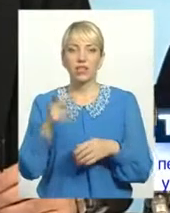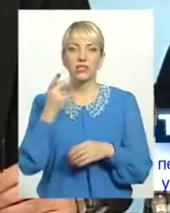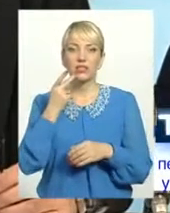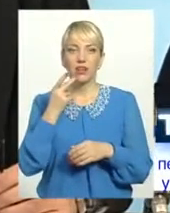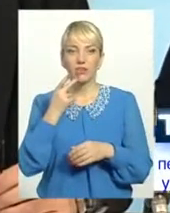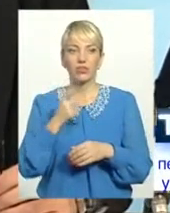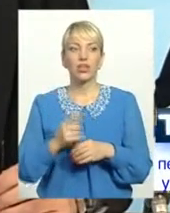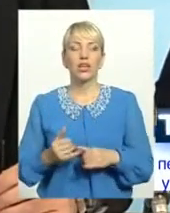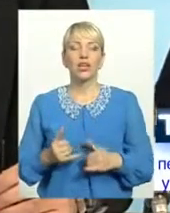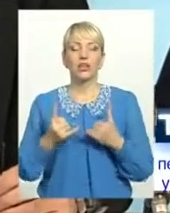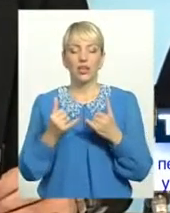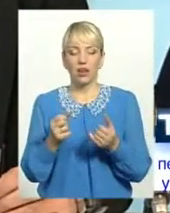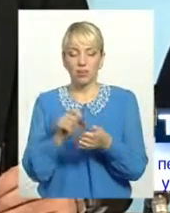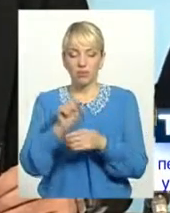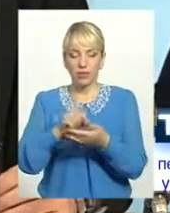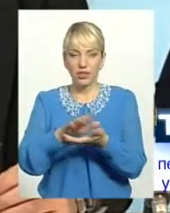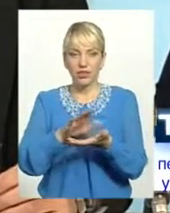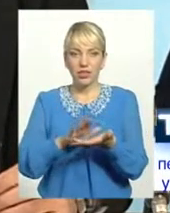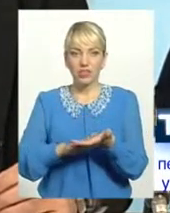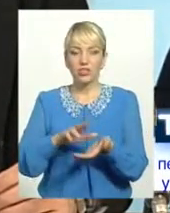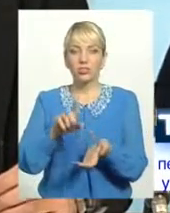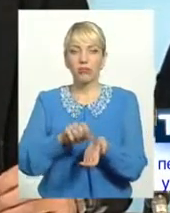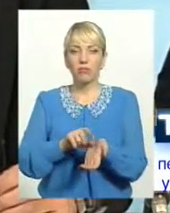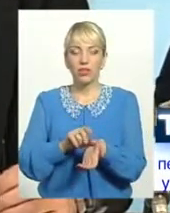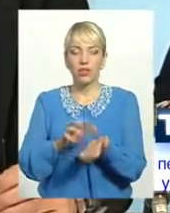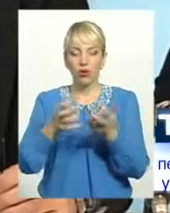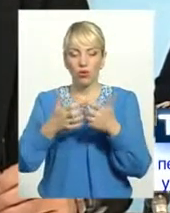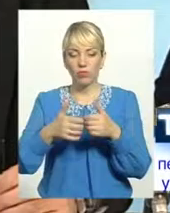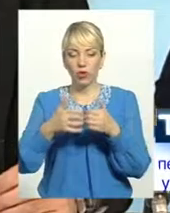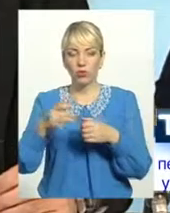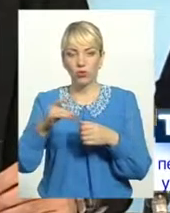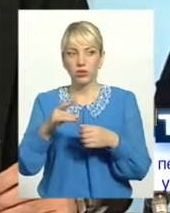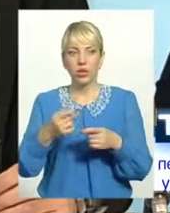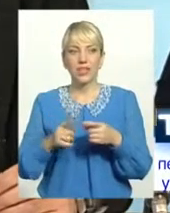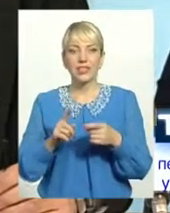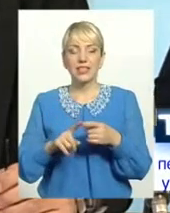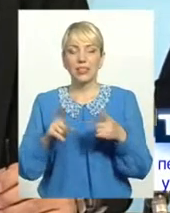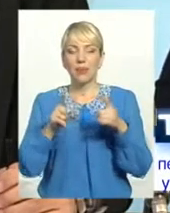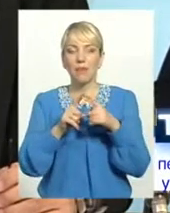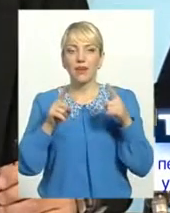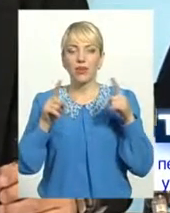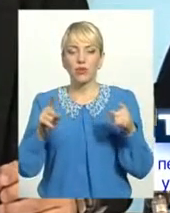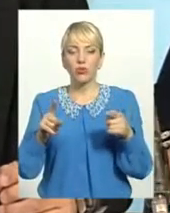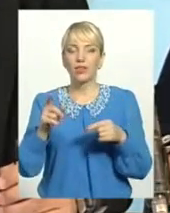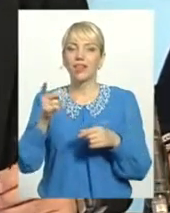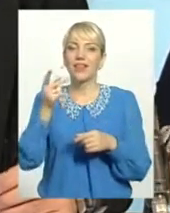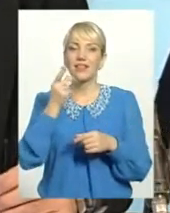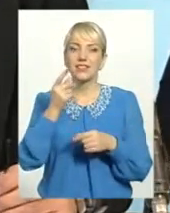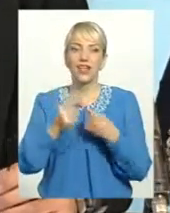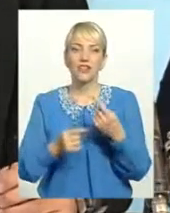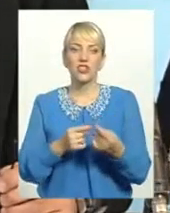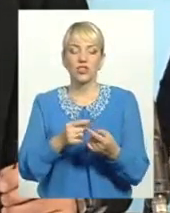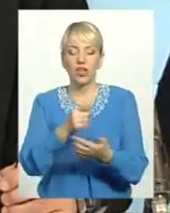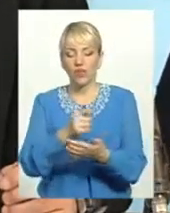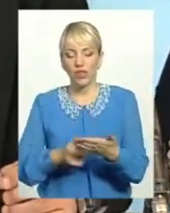для призначення пенсії обрахунку розміру її, назавжди той період викреслюється. Він ніколи вже не зарахується.